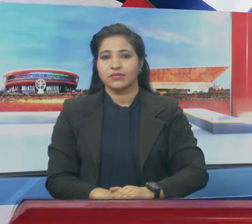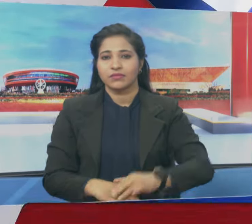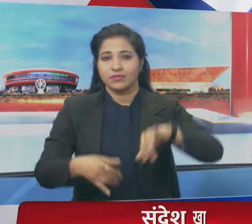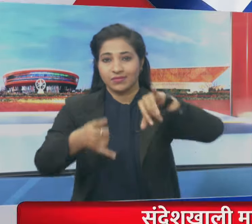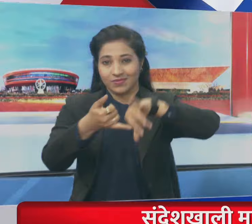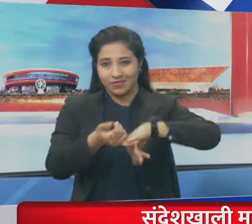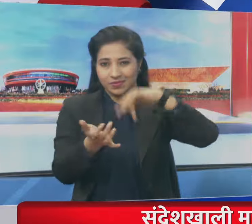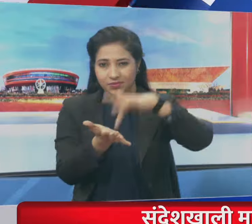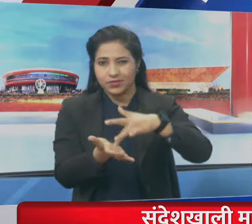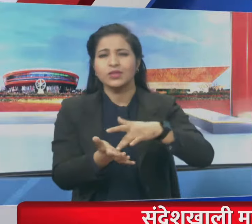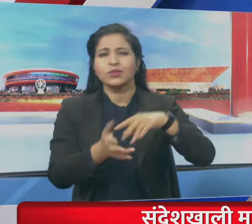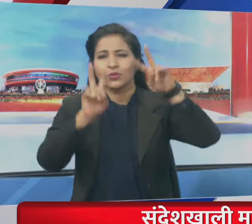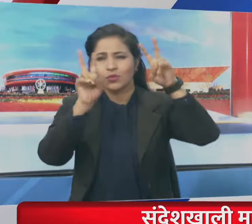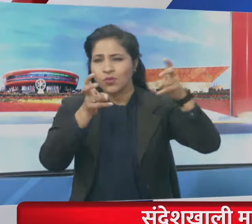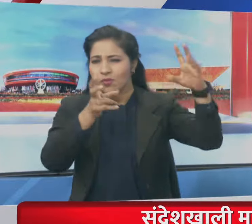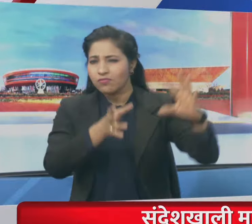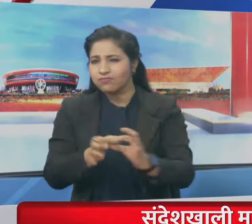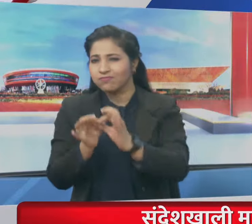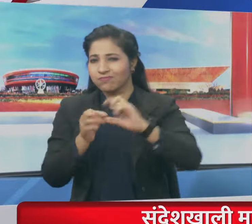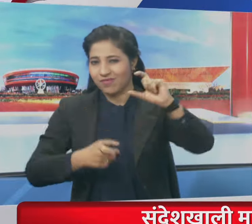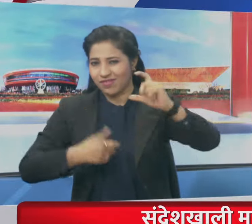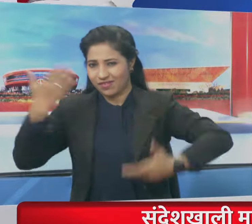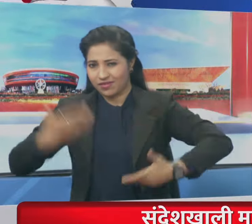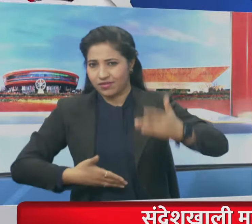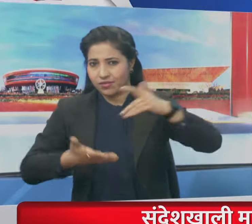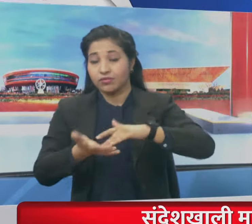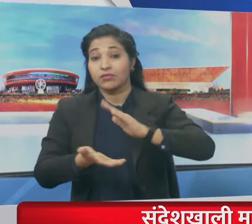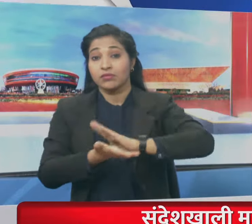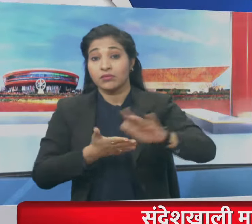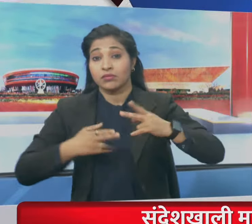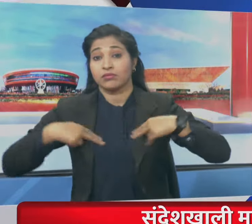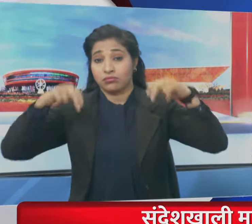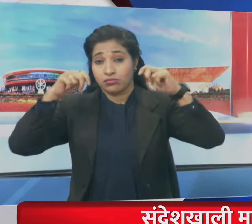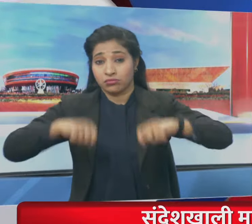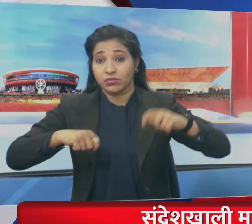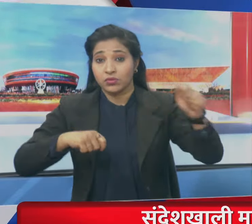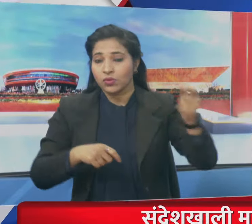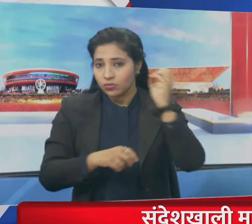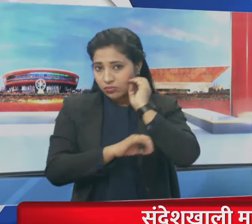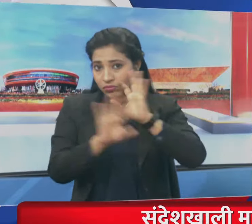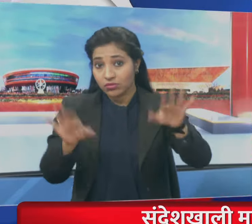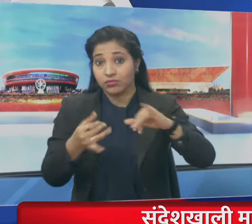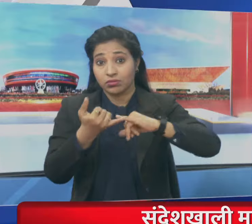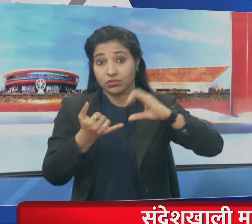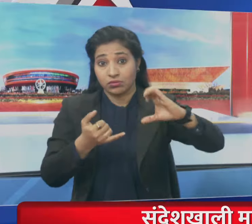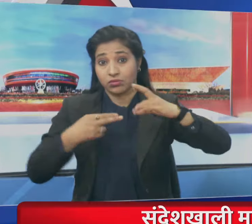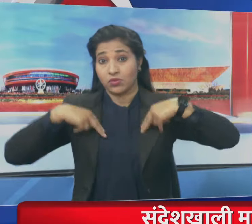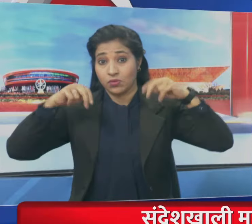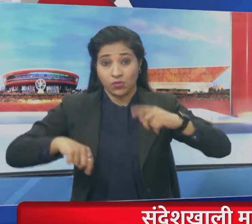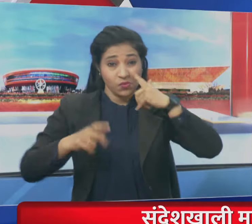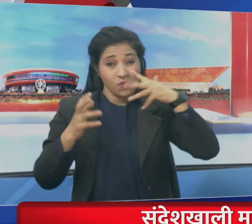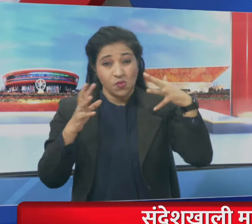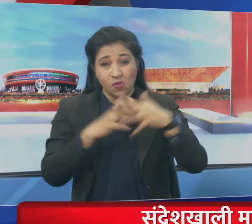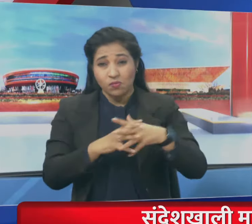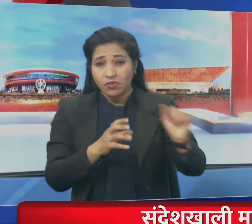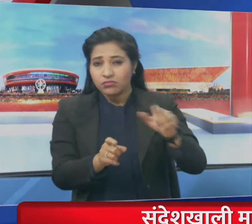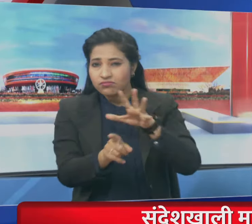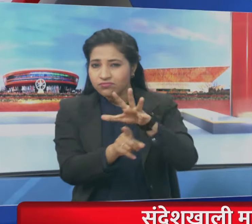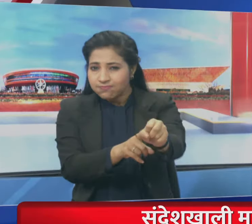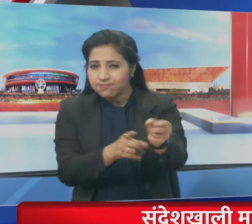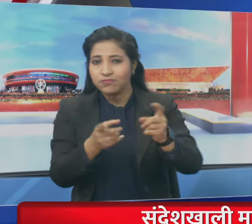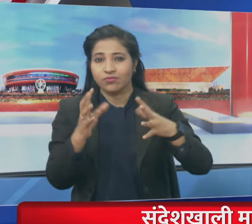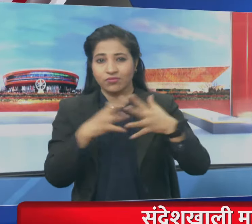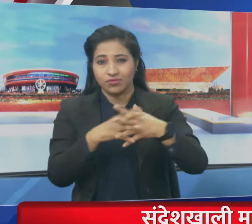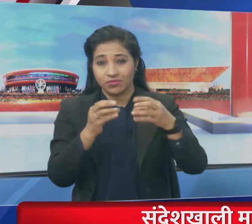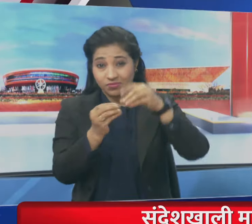संदेश खाली मामले में कलकत्ता हाई कोट आज फिर करेगा सुनवाई सुप्रिम कोट में भी महिला शोशन की जाच पश्चिम मंगाल से